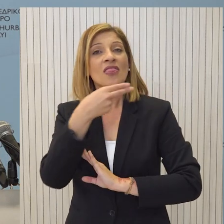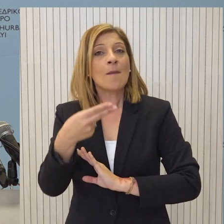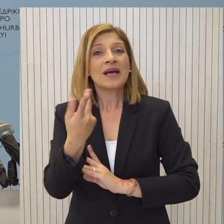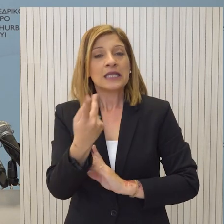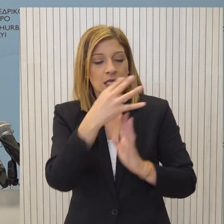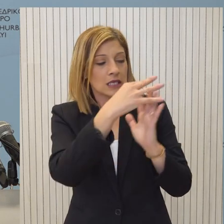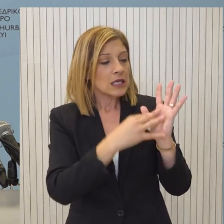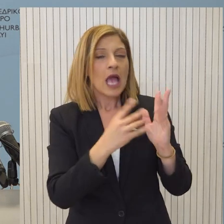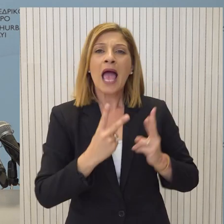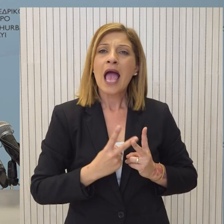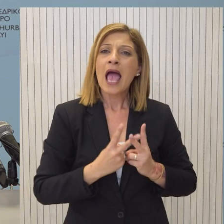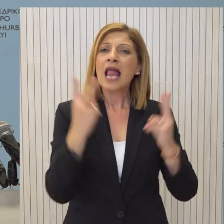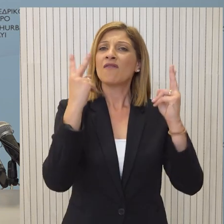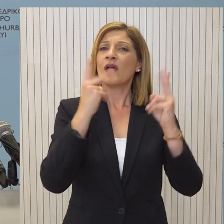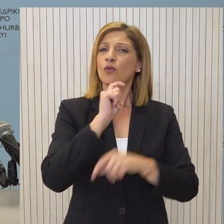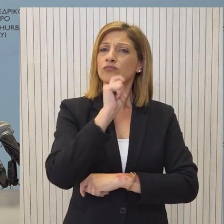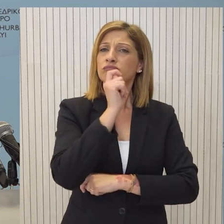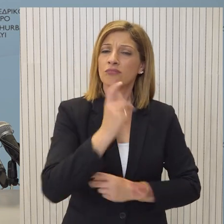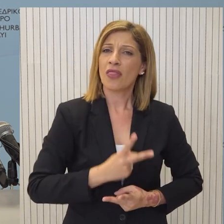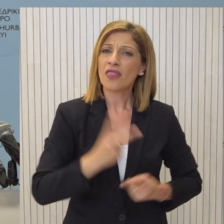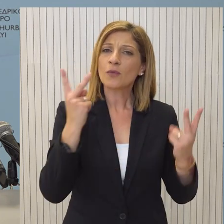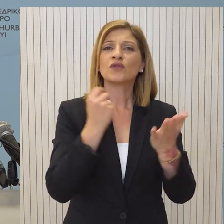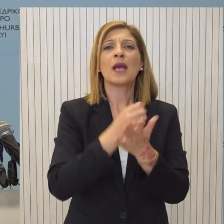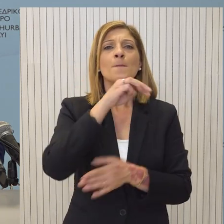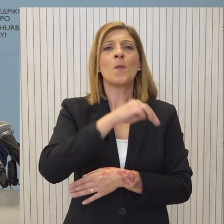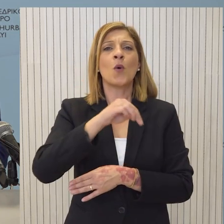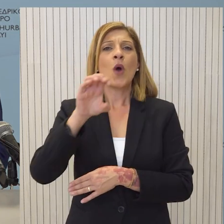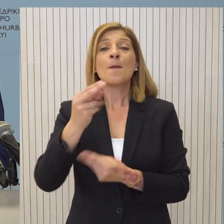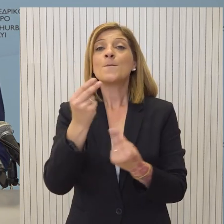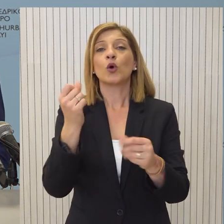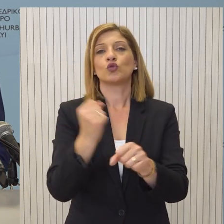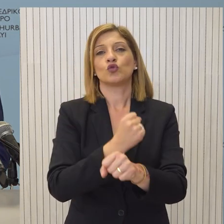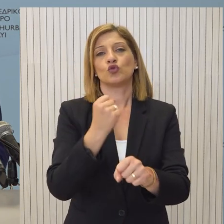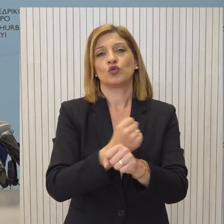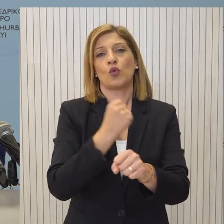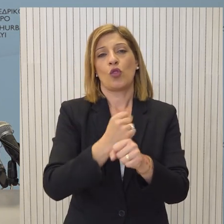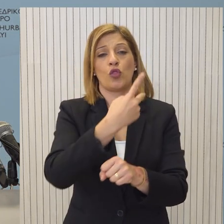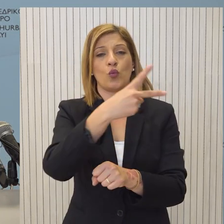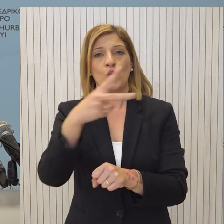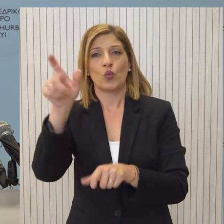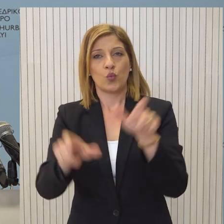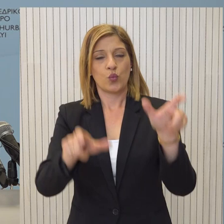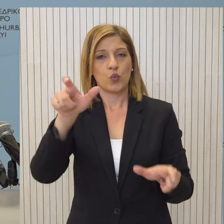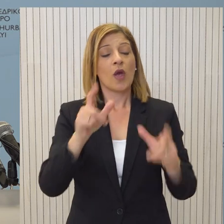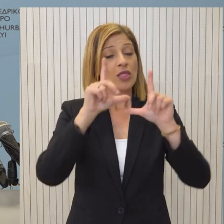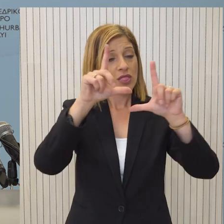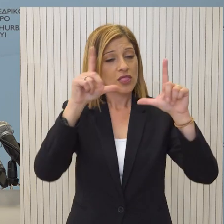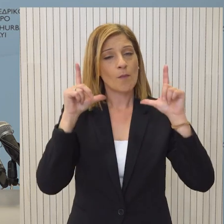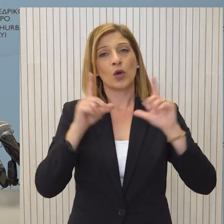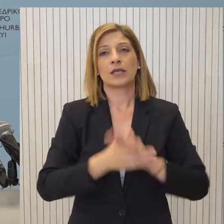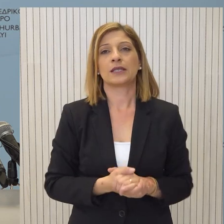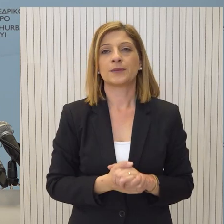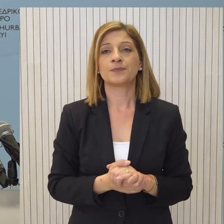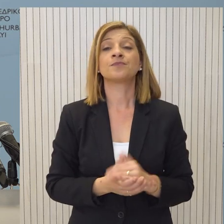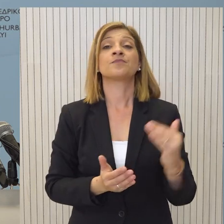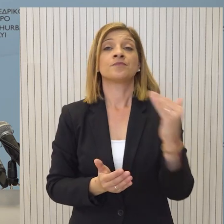ελευθεροτυπία, αλλά αφορά τον τρόπο που μπορούν τα μέσα μαζικής ενημέρωσης να υπηρετούν την αποστολή τους μέσα από τη δημοκρατία και τον πλουραλισμό.